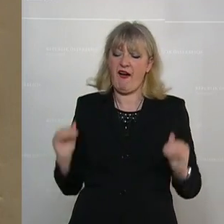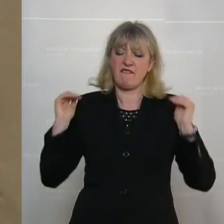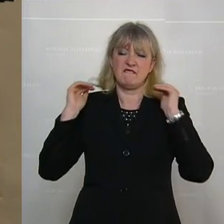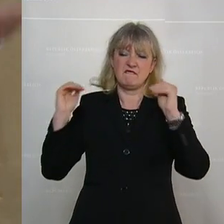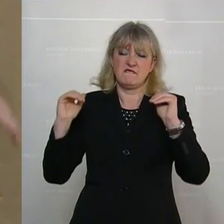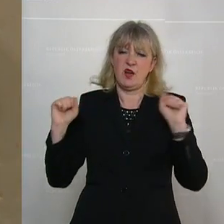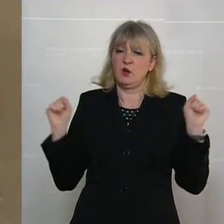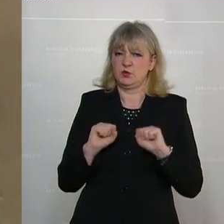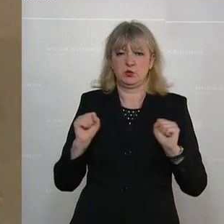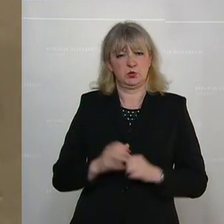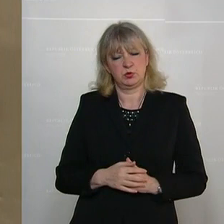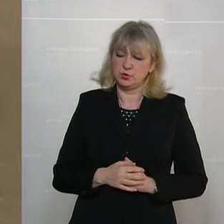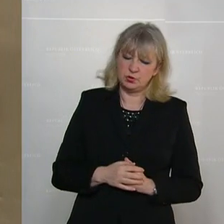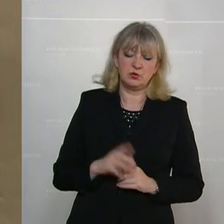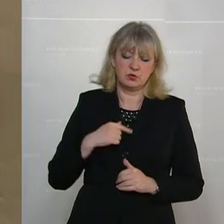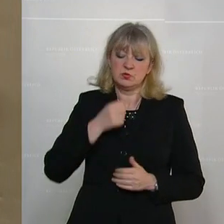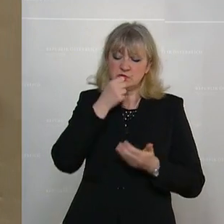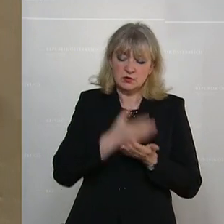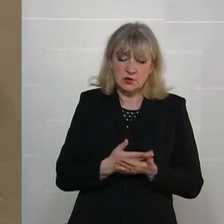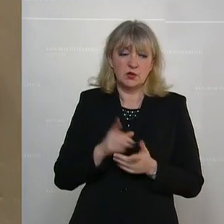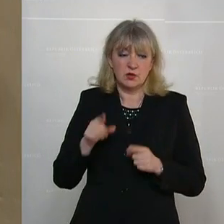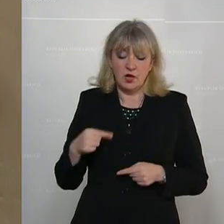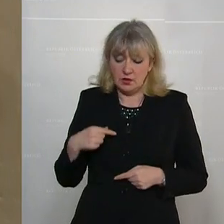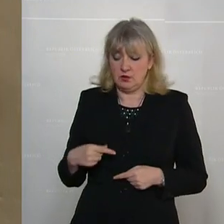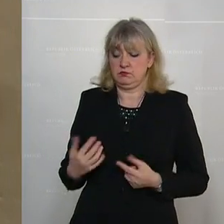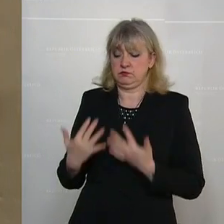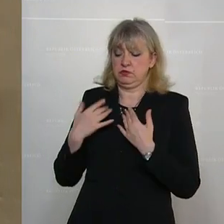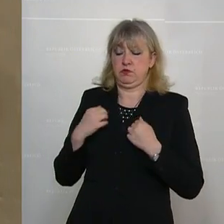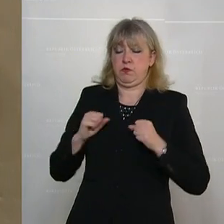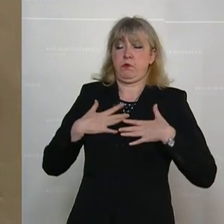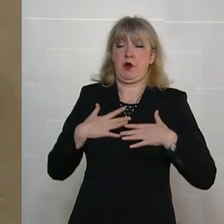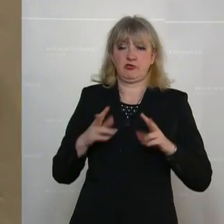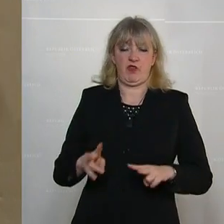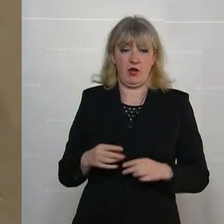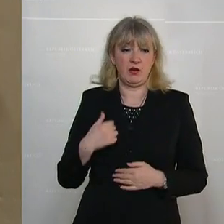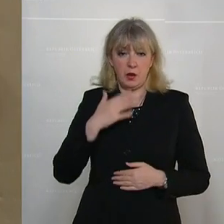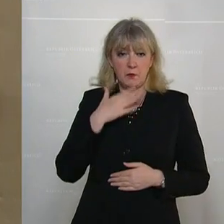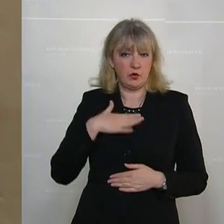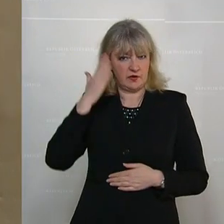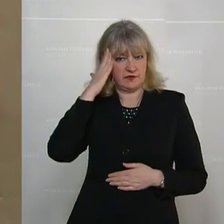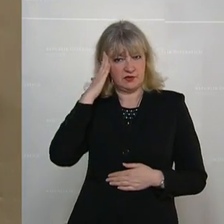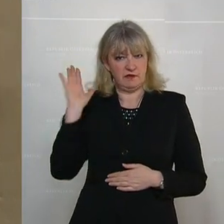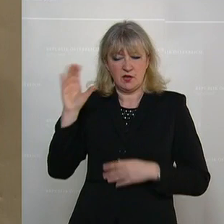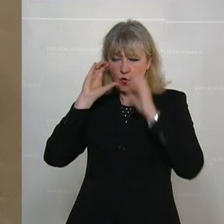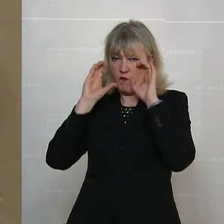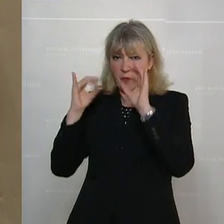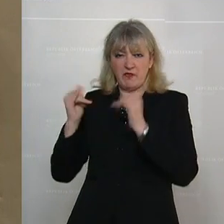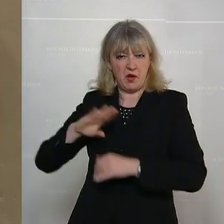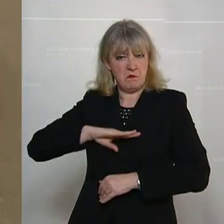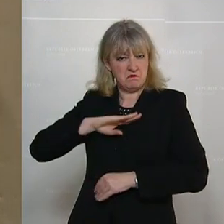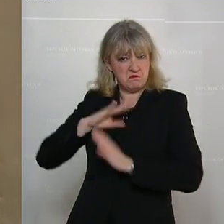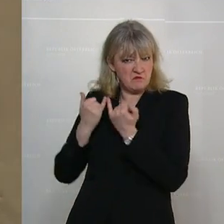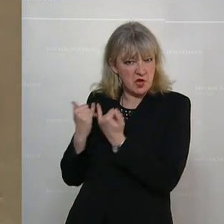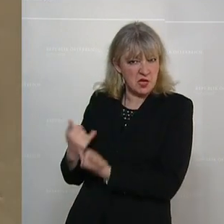Und ich gebe auch zu, dass mich das sehr, sehr überrascht hat. Und ich möchte wissen, was die ÖVP sagt, wie ihre Werte jetzt sind.